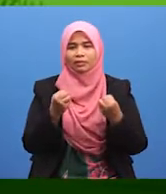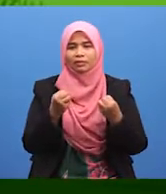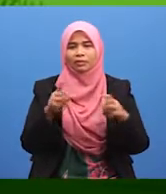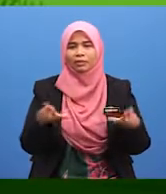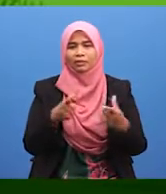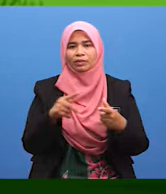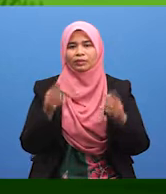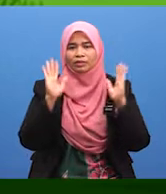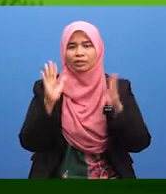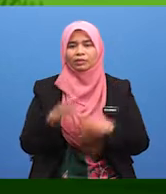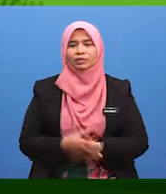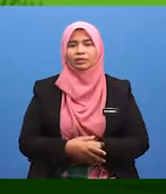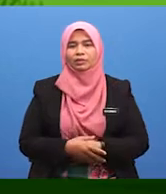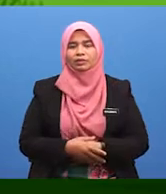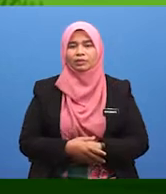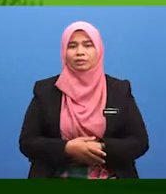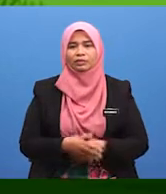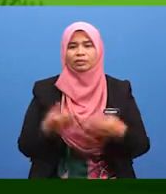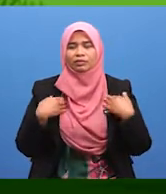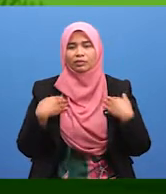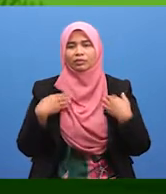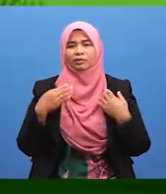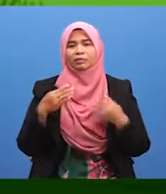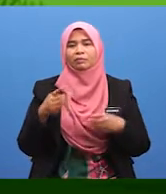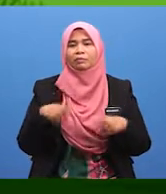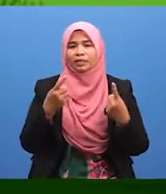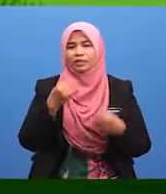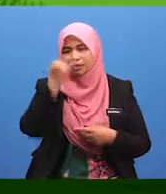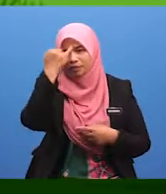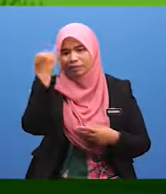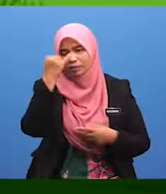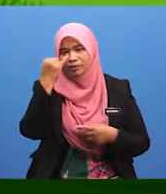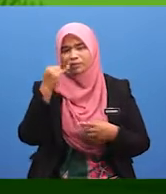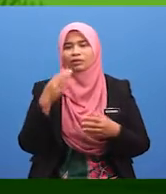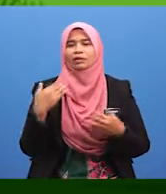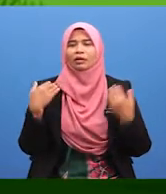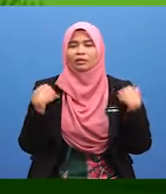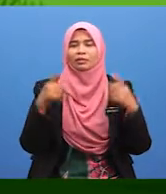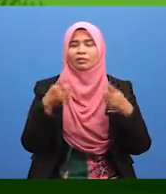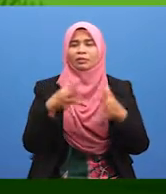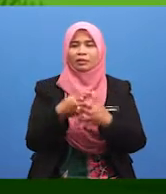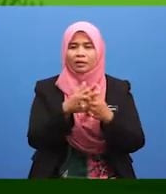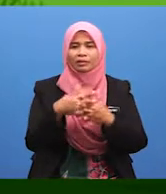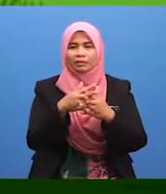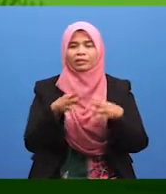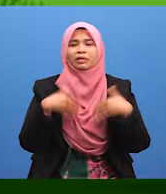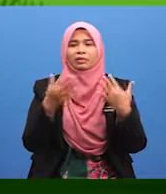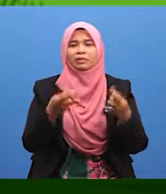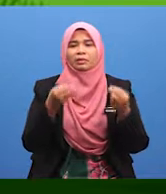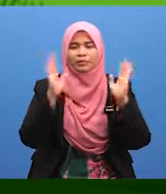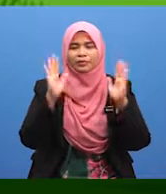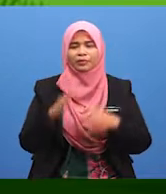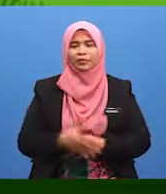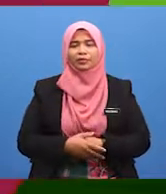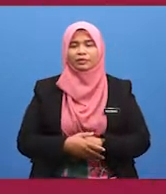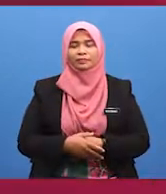melakukan solat? Ada yang pergi ke Jepun? Bagaimana nak solat? Ada yang pergi ke Amerika? Bagaimana nak